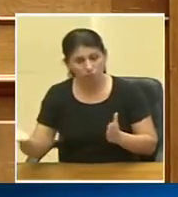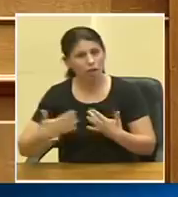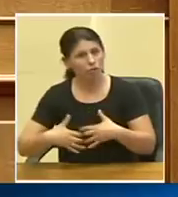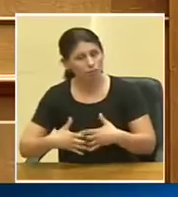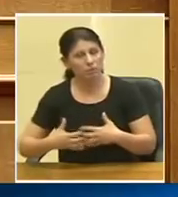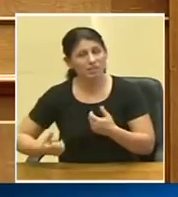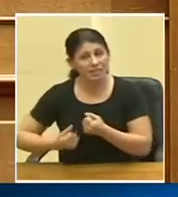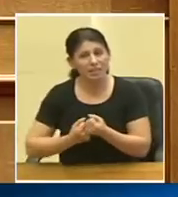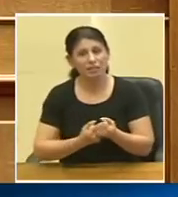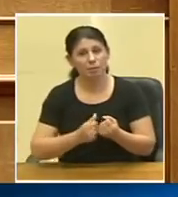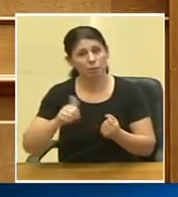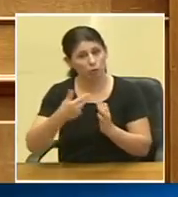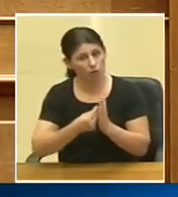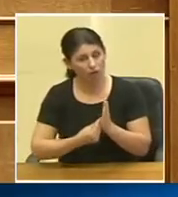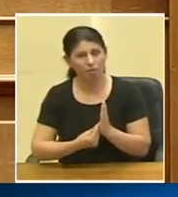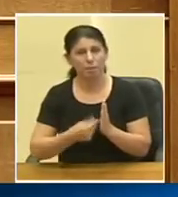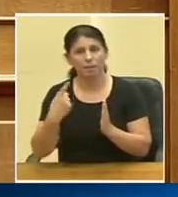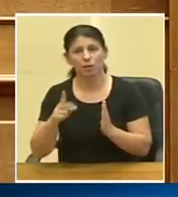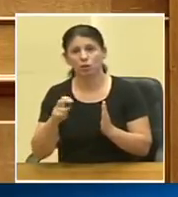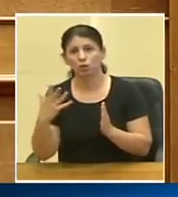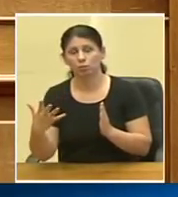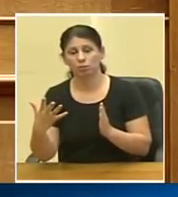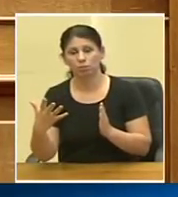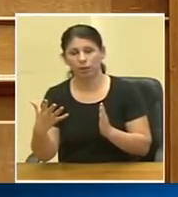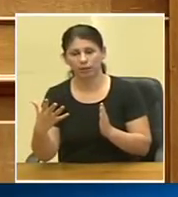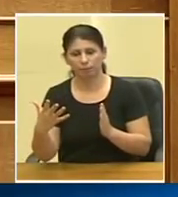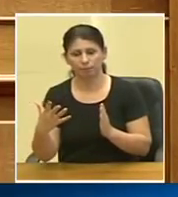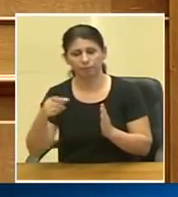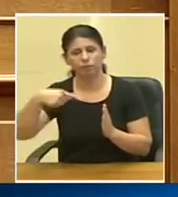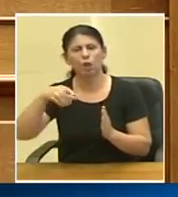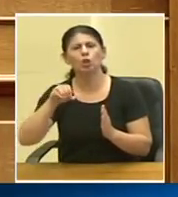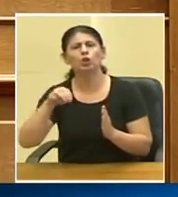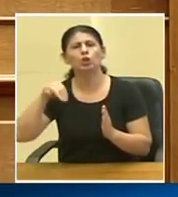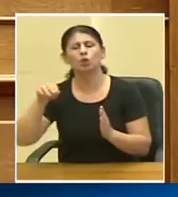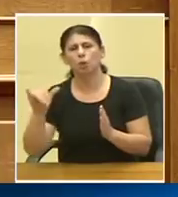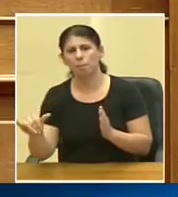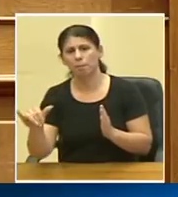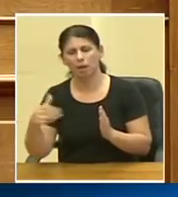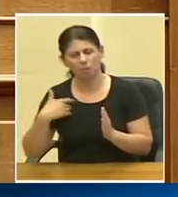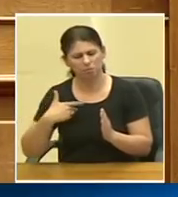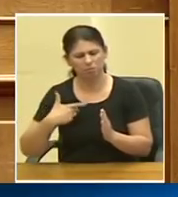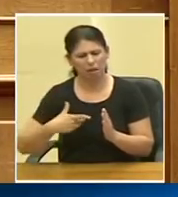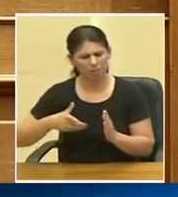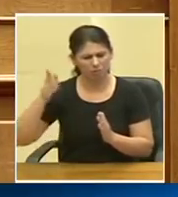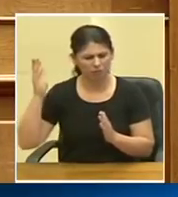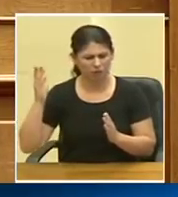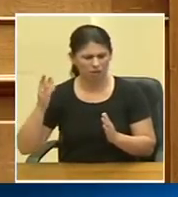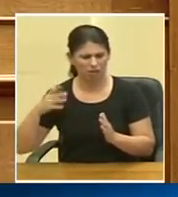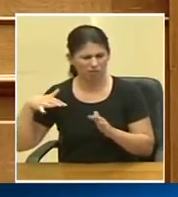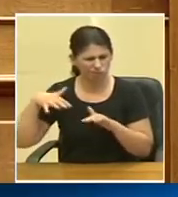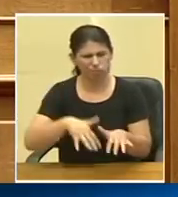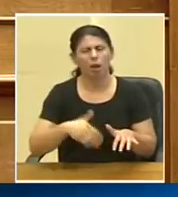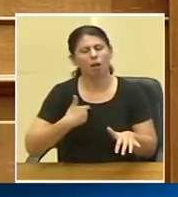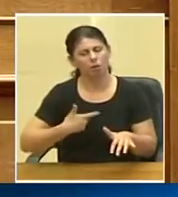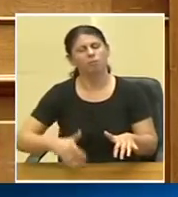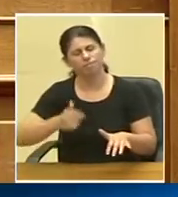στηρίξαμε την πρωτοβάθμια με τις 125 τόμοι που ανοίξαμε παρά το λισαλαίο πόλεμο τον οποίο δεχτήκαμε αν λοιπόν θα συνεχιστεί